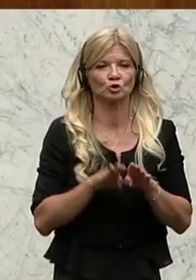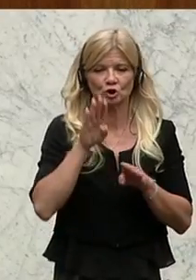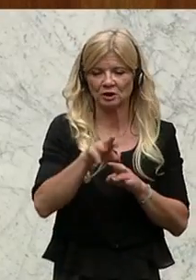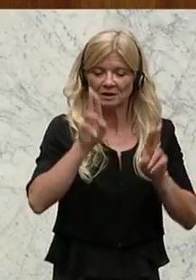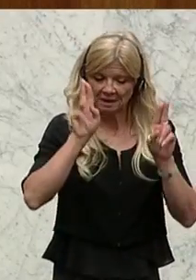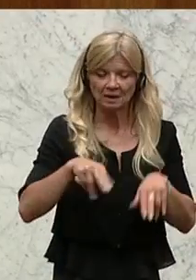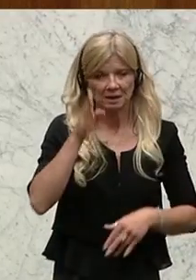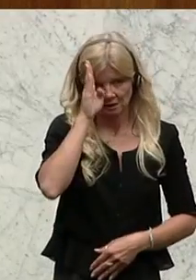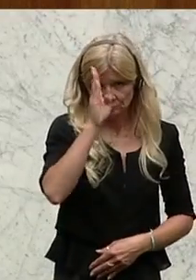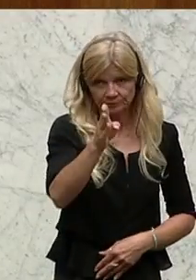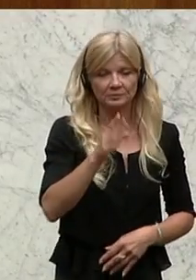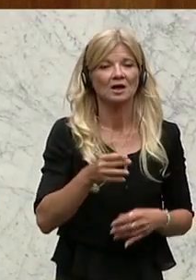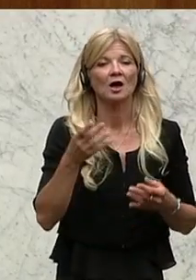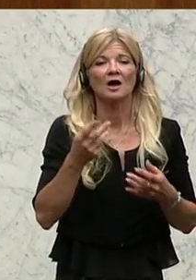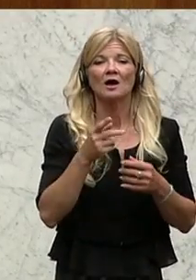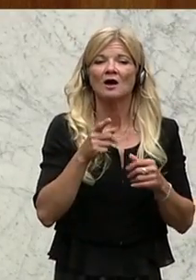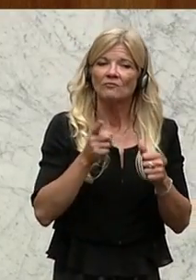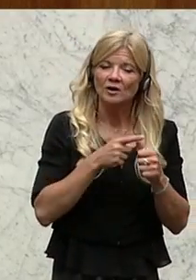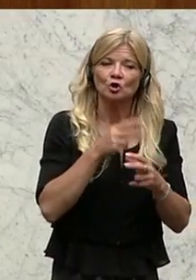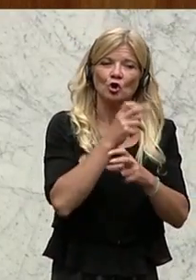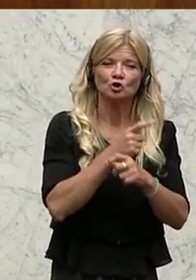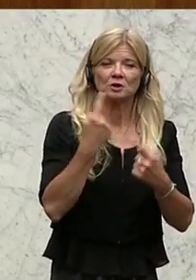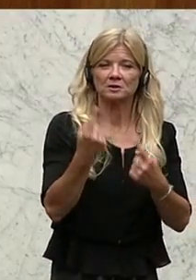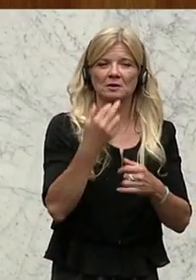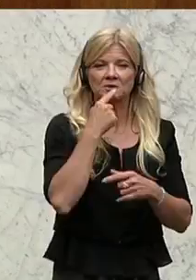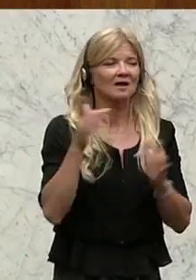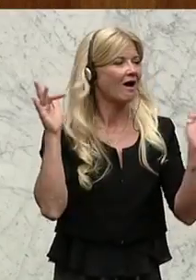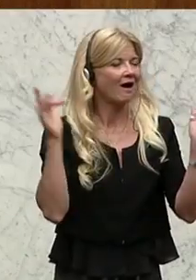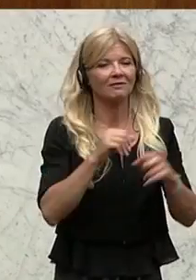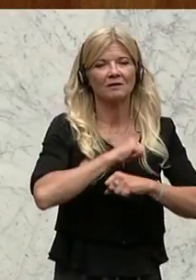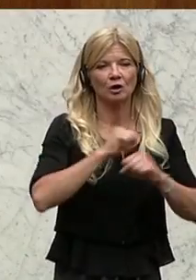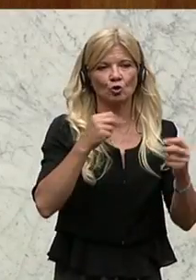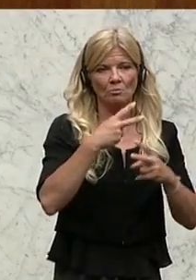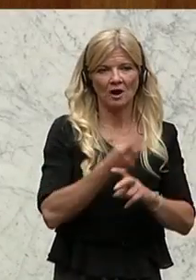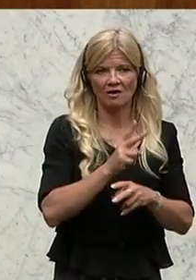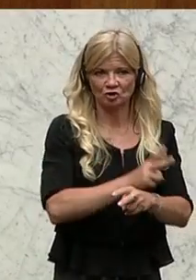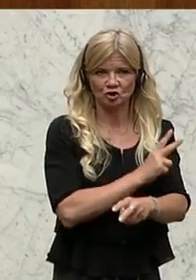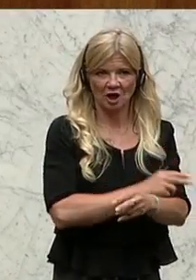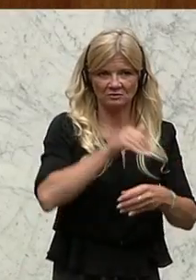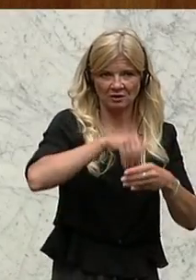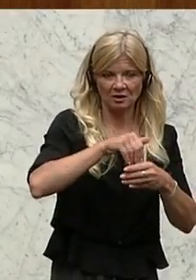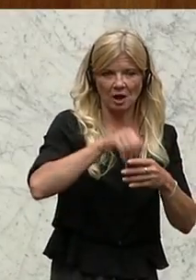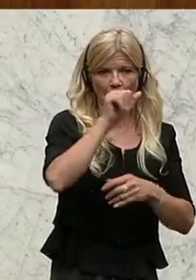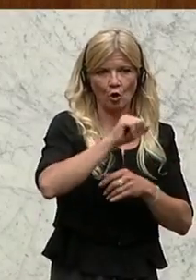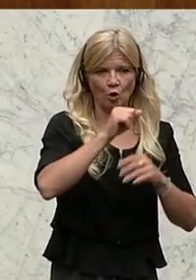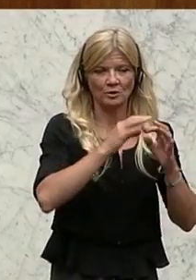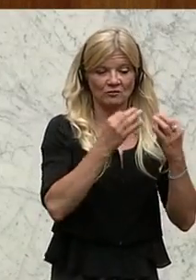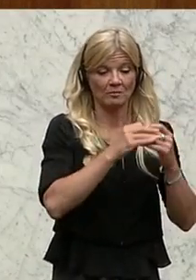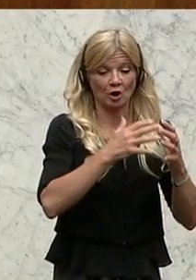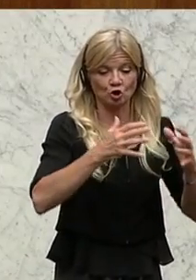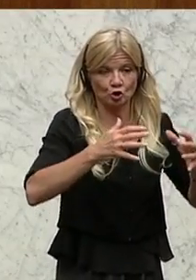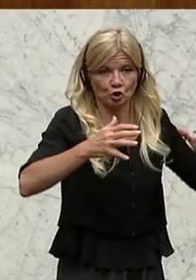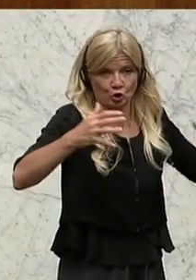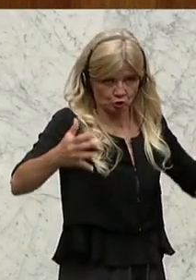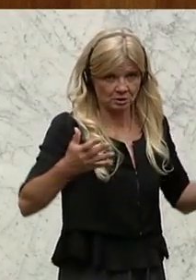richtige Richtung, Österreichs Position als Anti-Atomkraft-Staat innerhalb der europäischen Familie auszubauen. Und